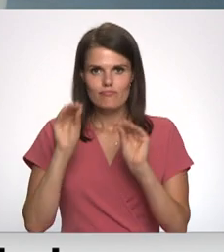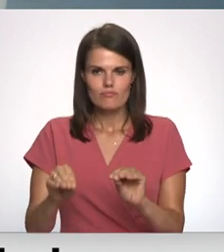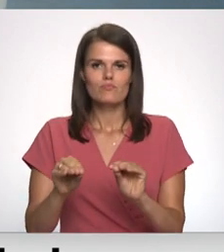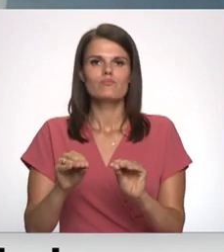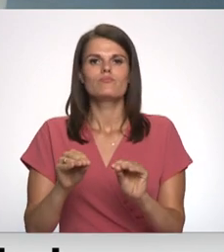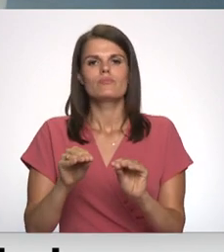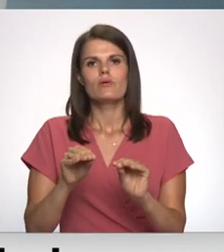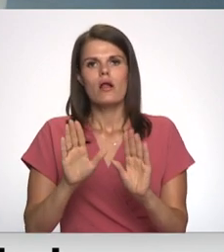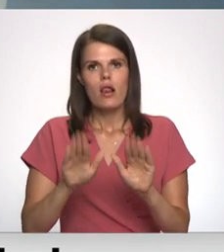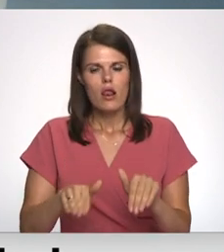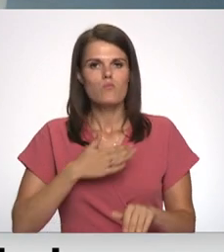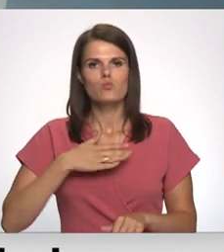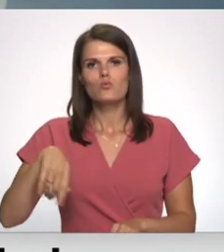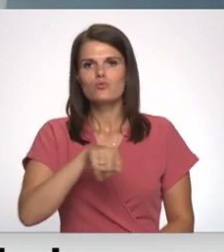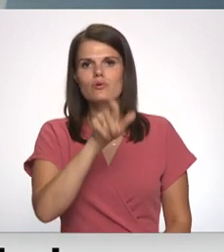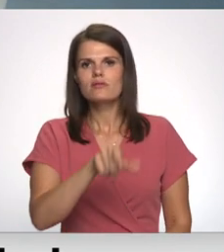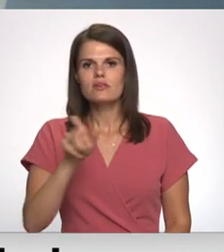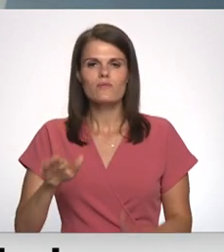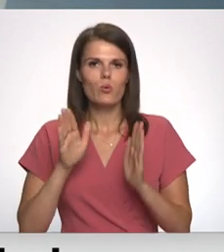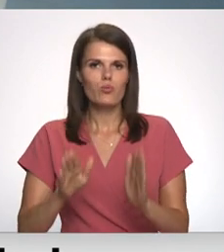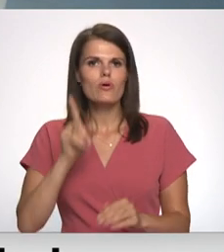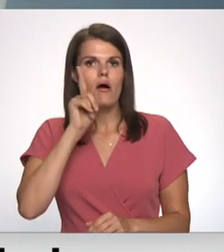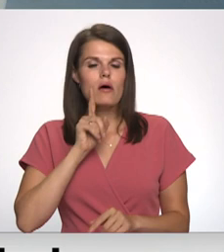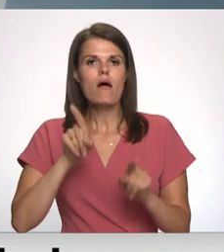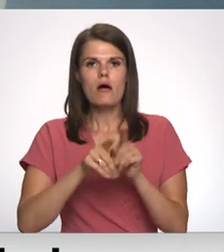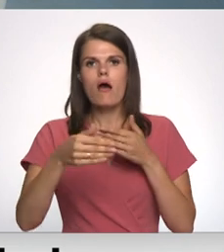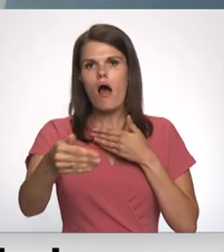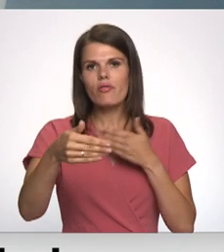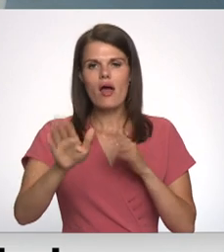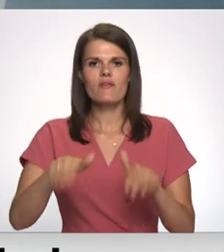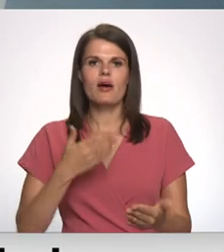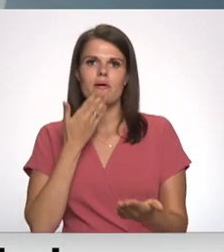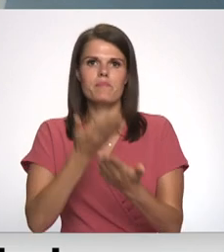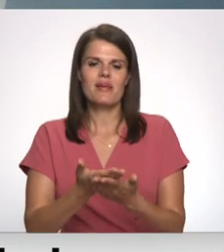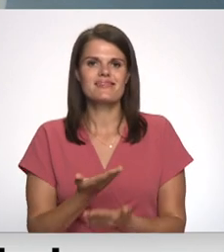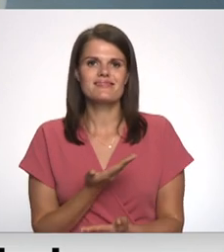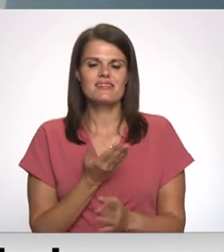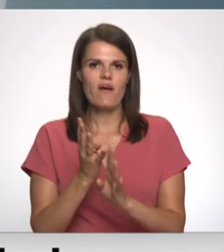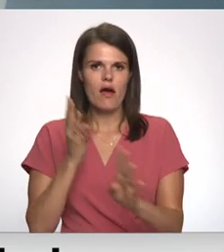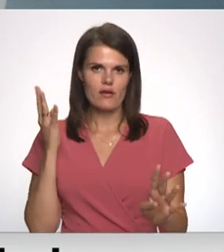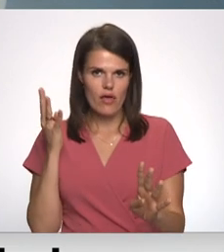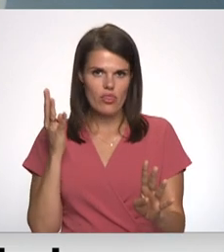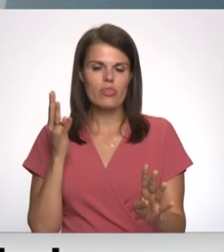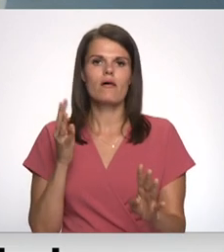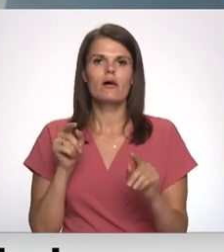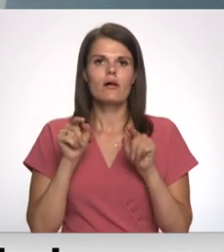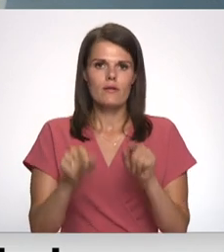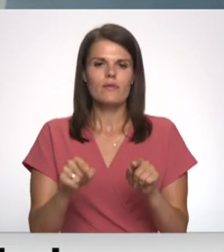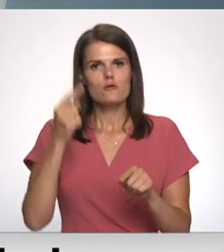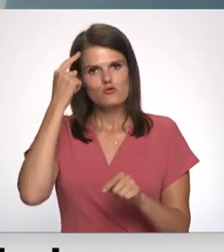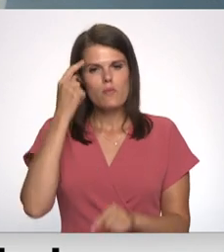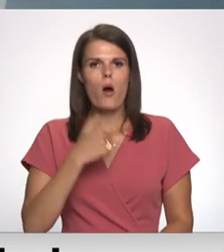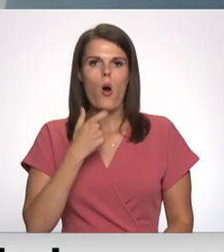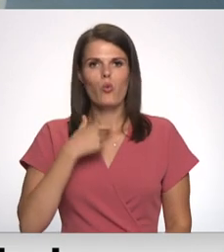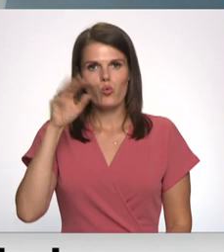arī mūsu cilvēkiem par labu, kā arī attālināti varēs pieteikties dzīvojā rindā. Tas ir domājums, augustā